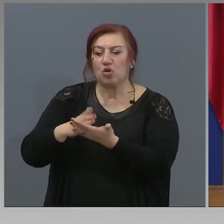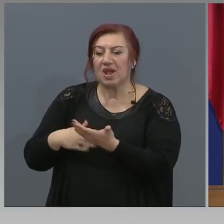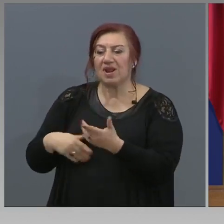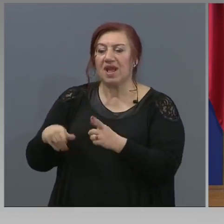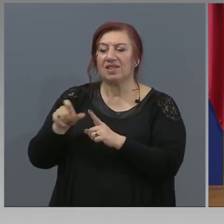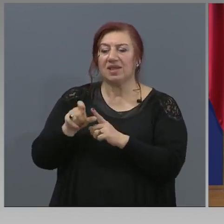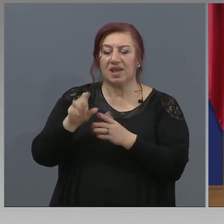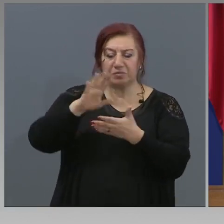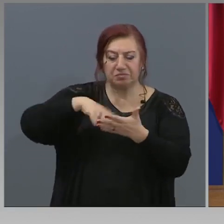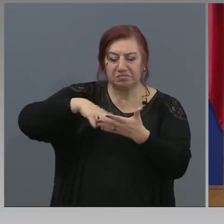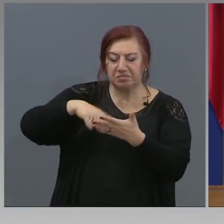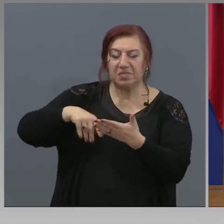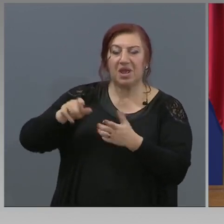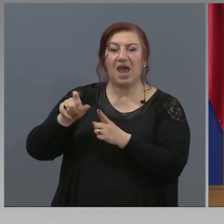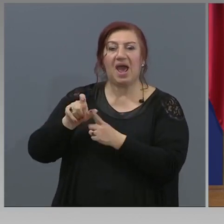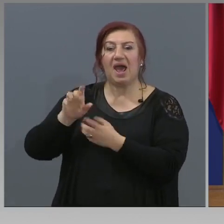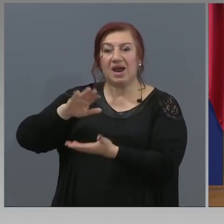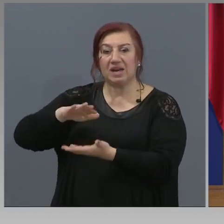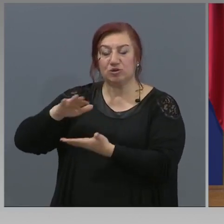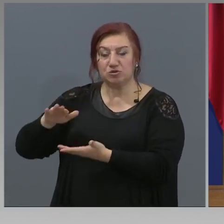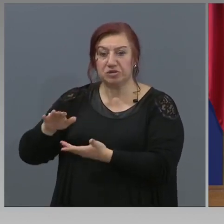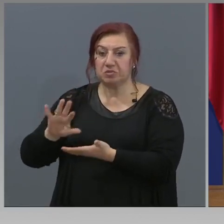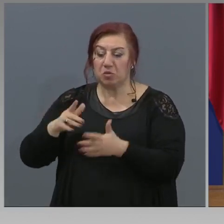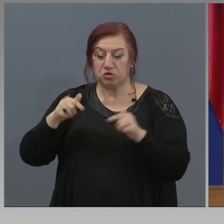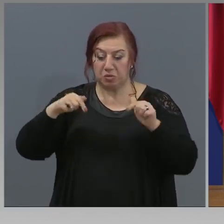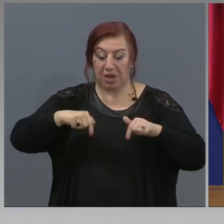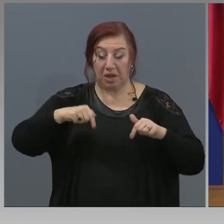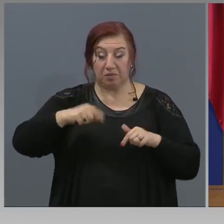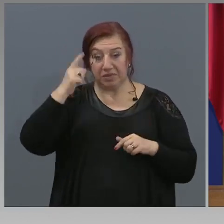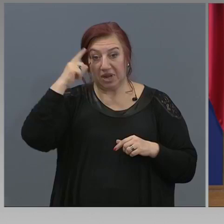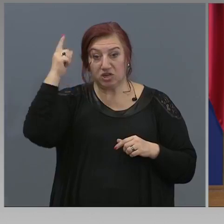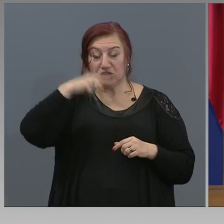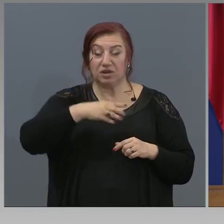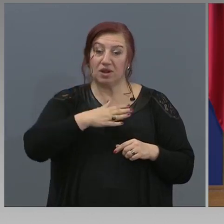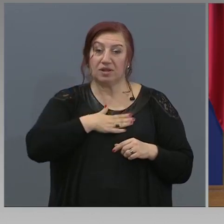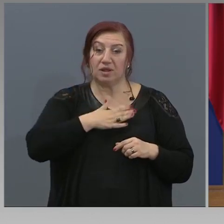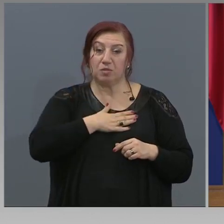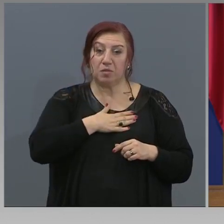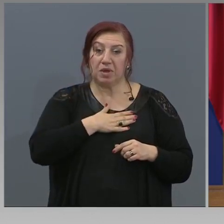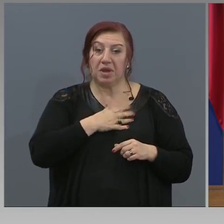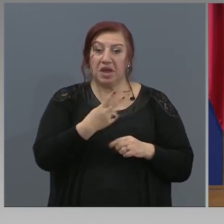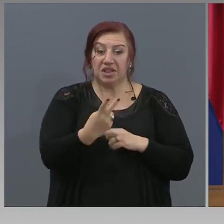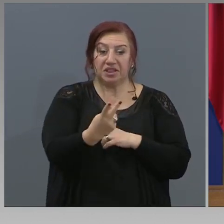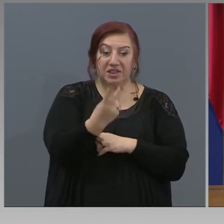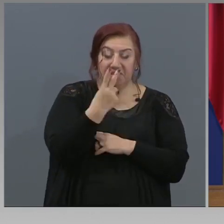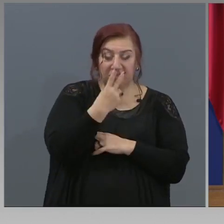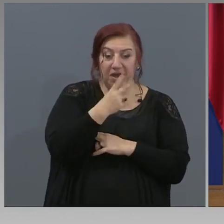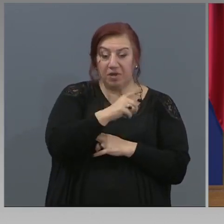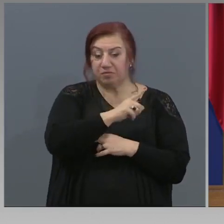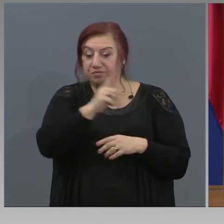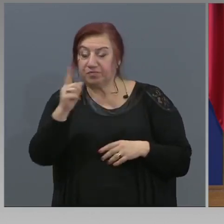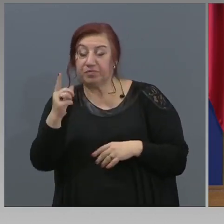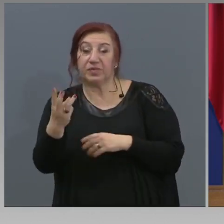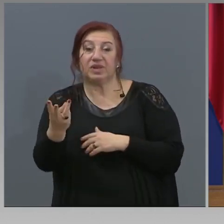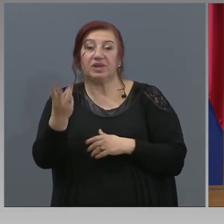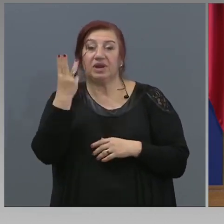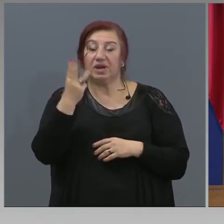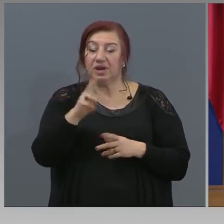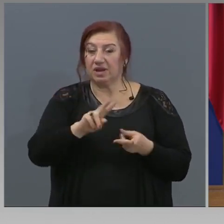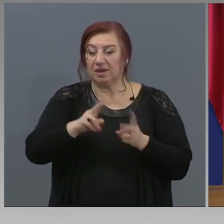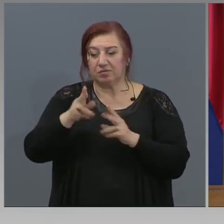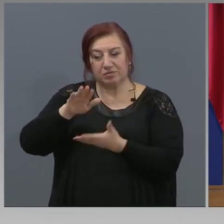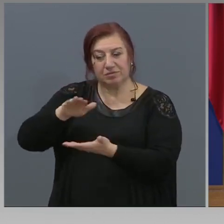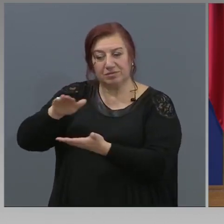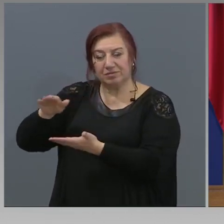Колко може би към днешна дата вече имаме две или три хиляди ресурса, които са